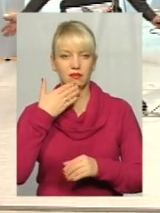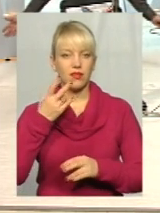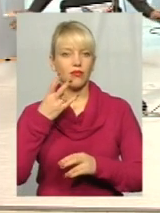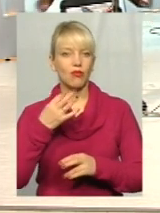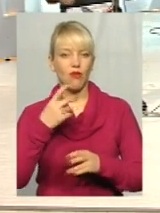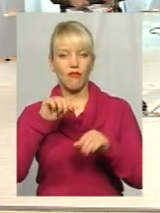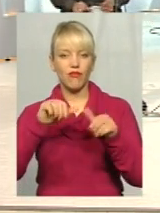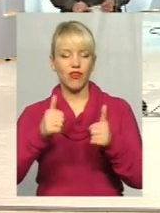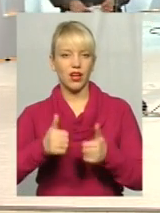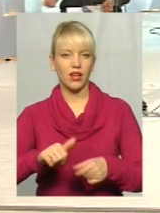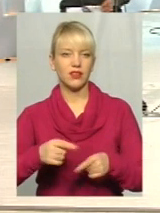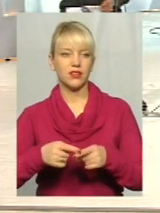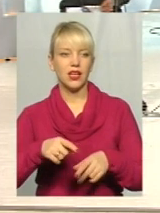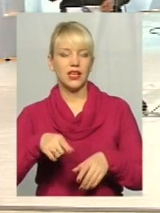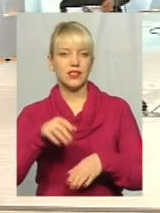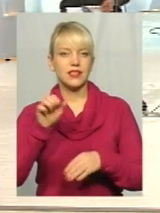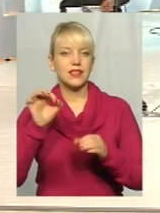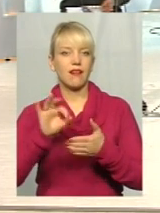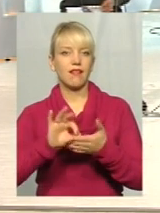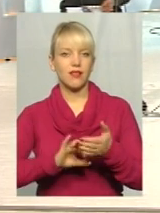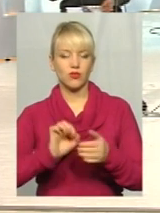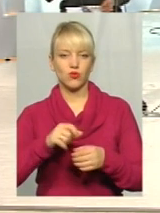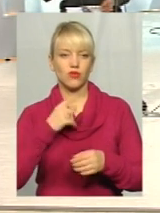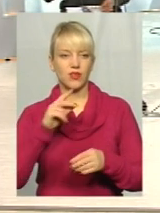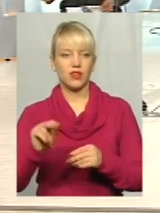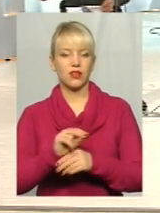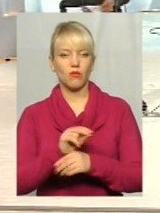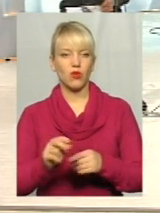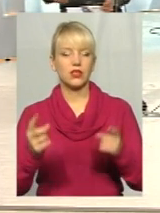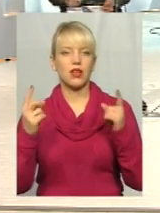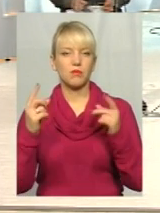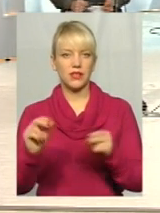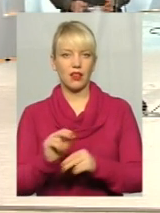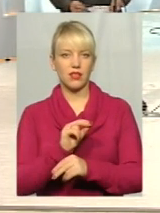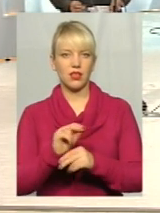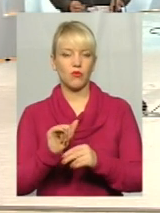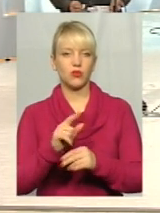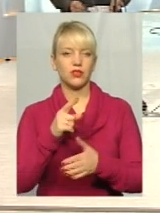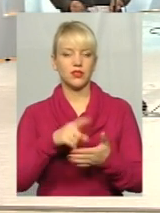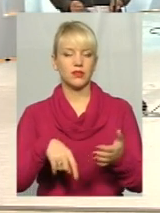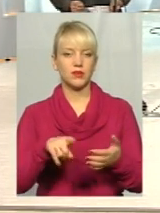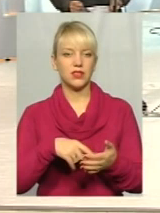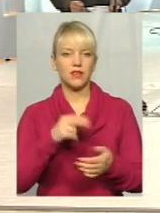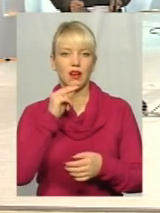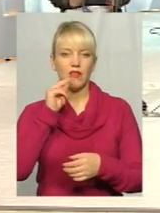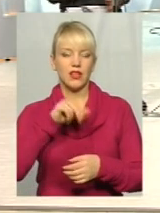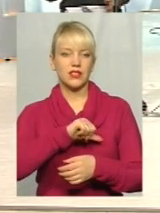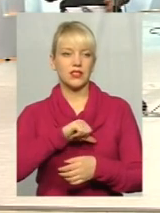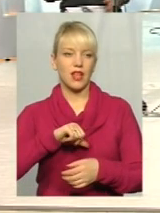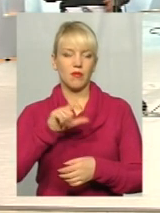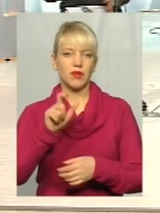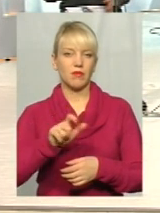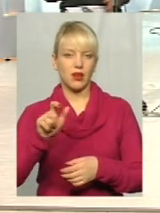можна вже зразу ремонт, капітальний ремонт і списувати. Виноватий сам і мешканець.